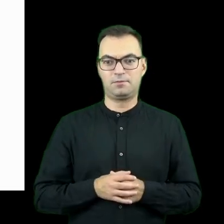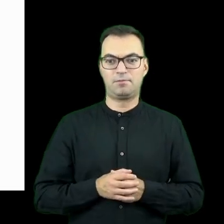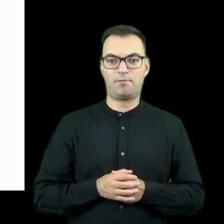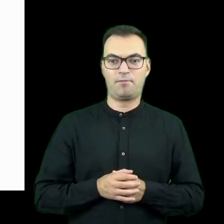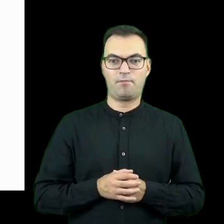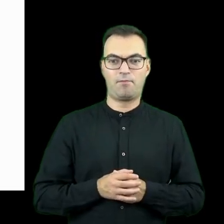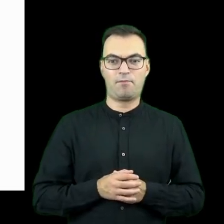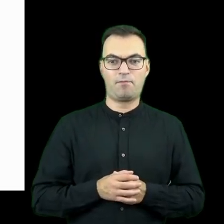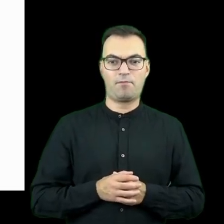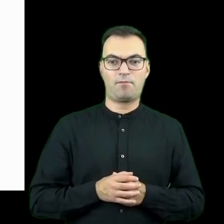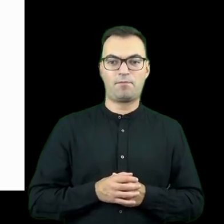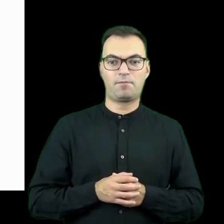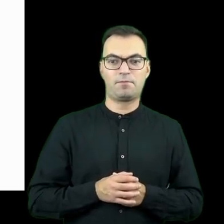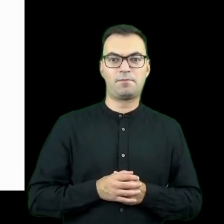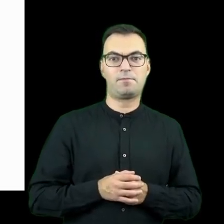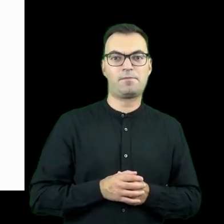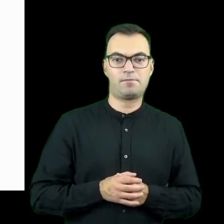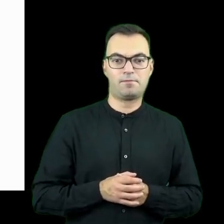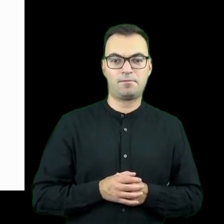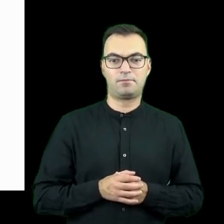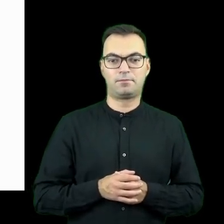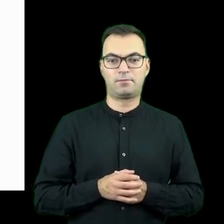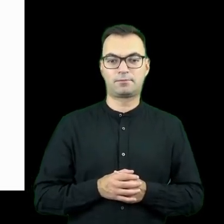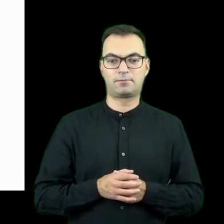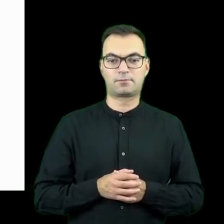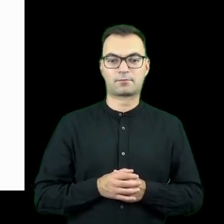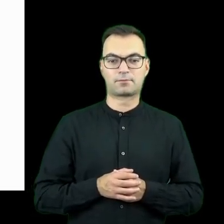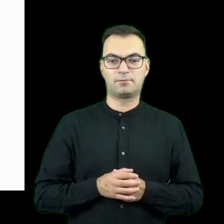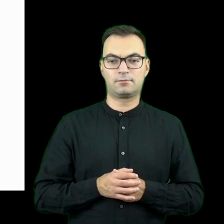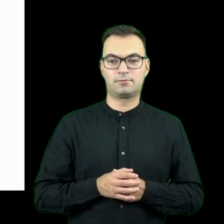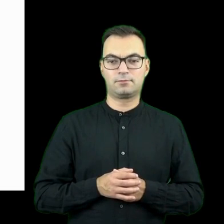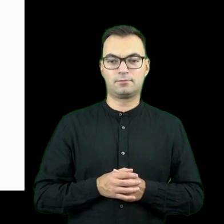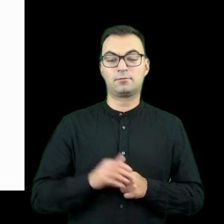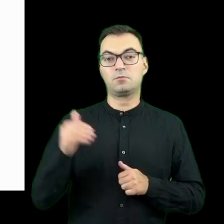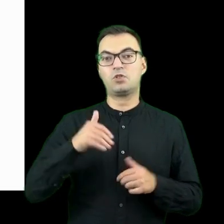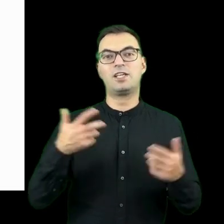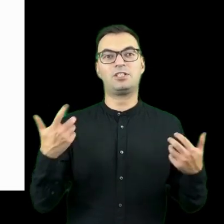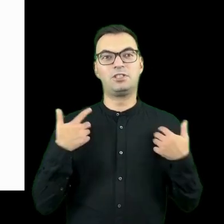która daje możliwość życia według sposobu